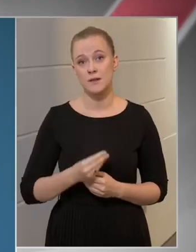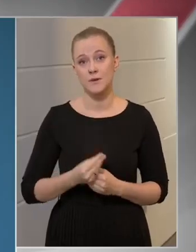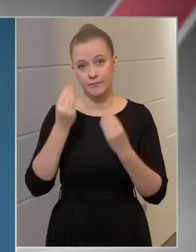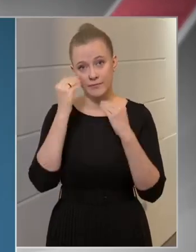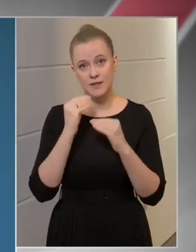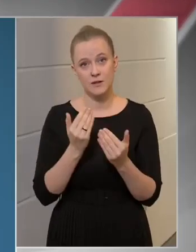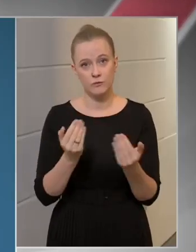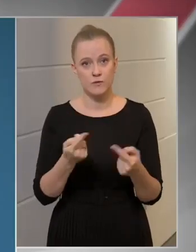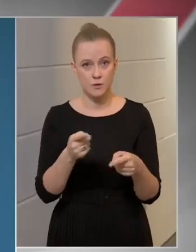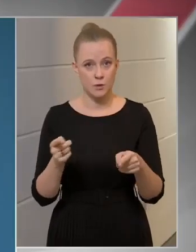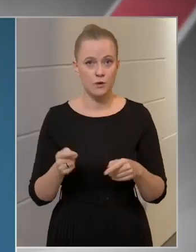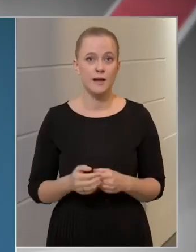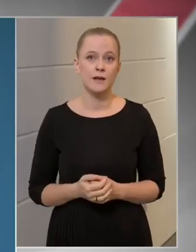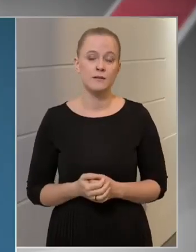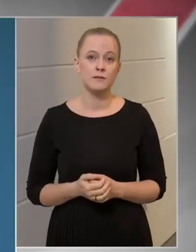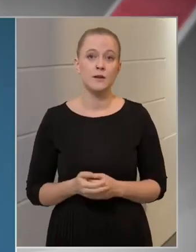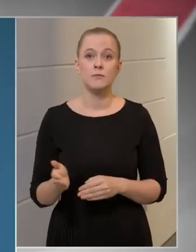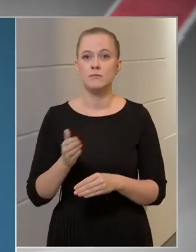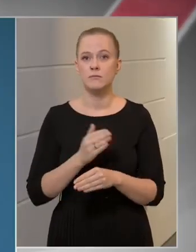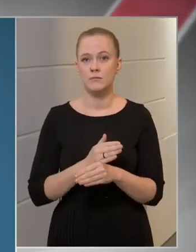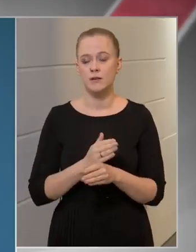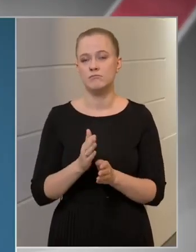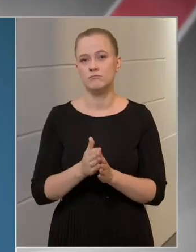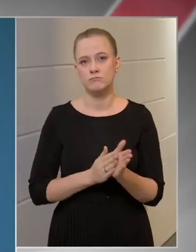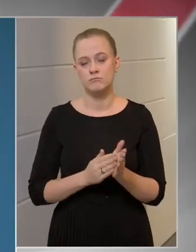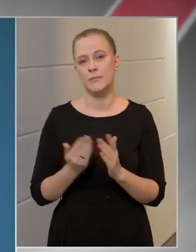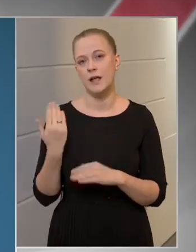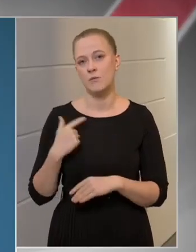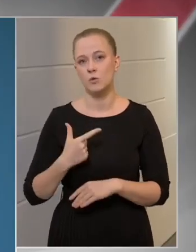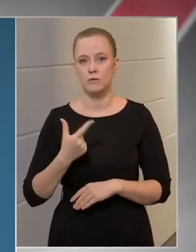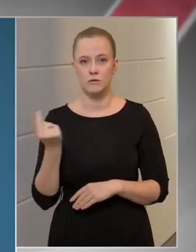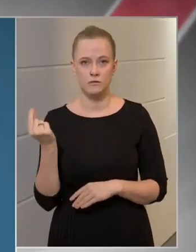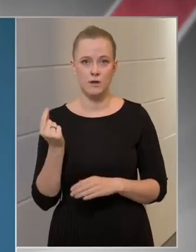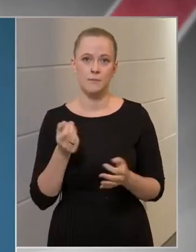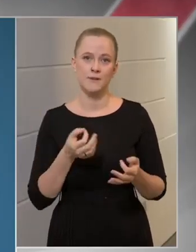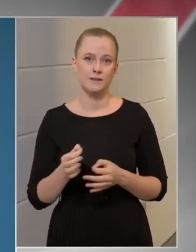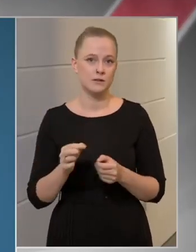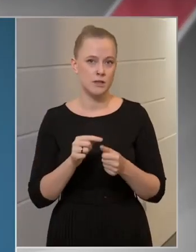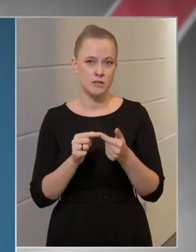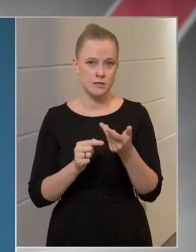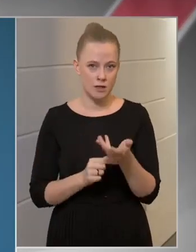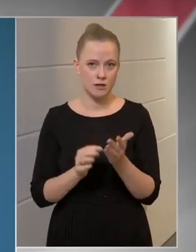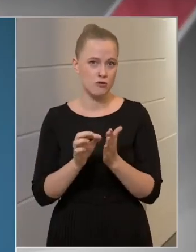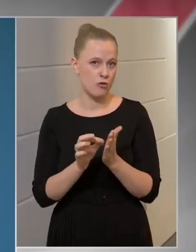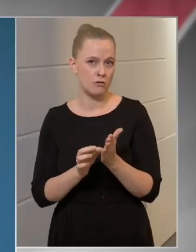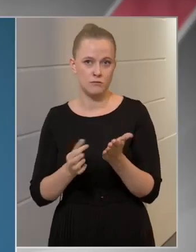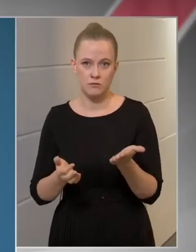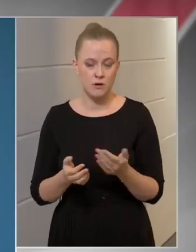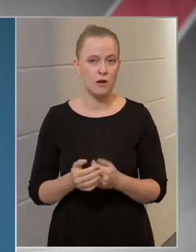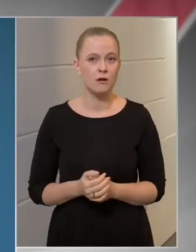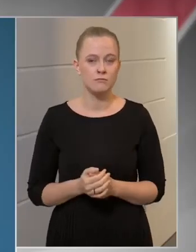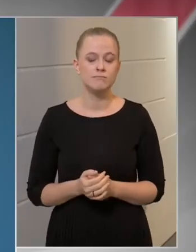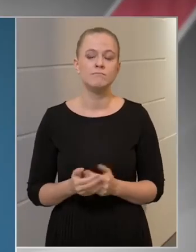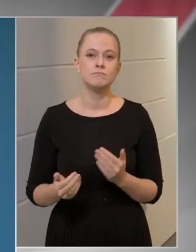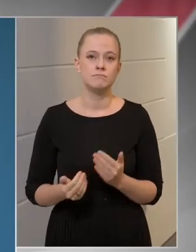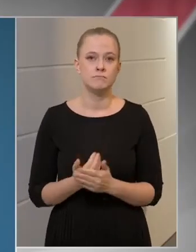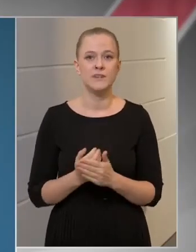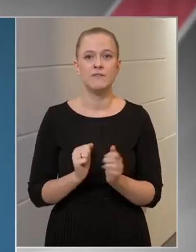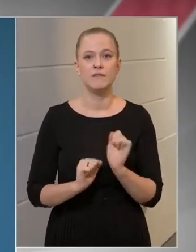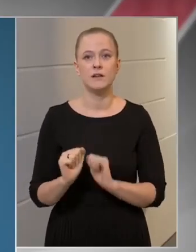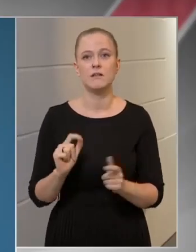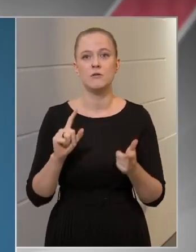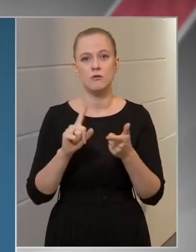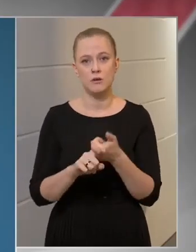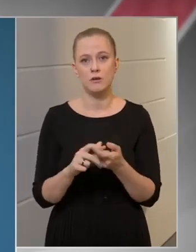Tisztelettel üdvözlöm Önöket! Mielőtt rátérnénk az elmúlt 24 óra intézkedési adataira, ismét a védekezéssel